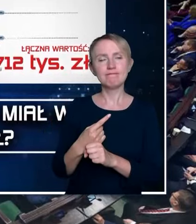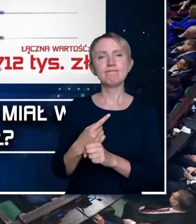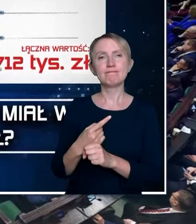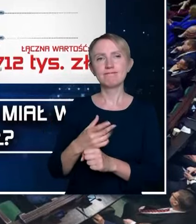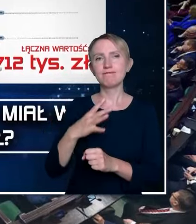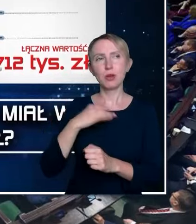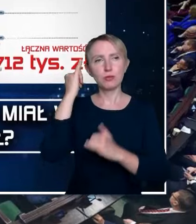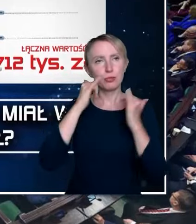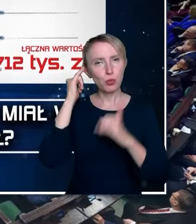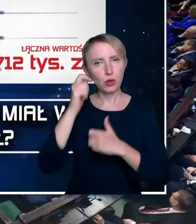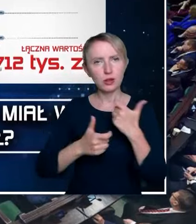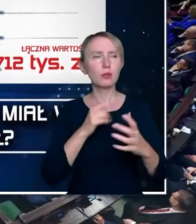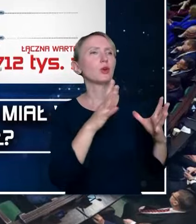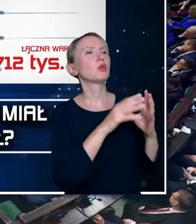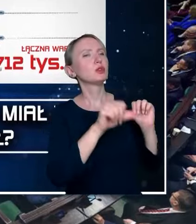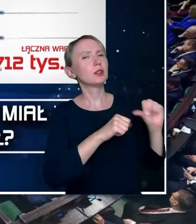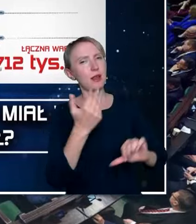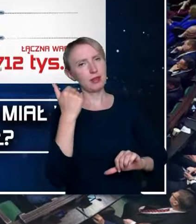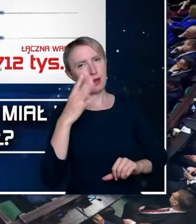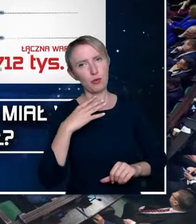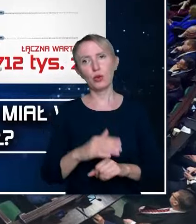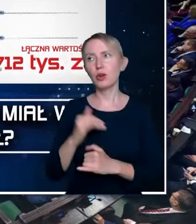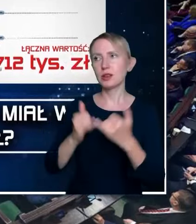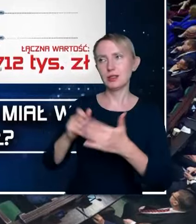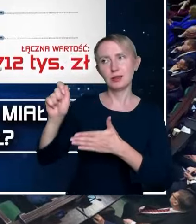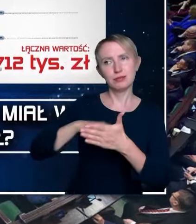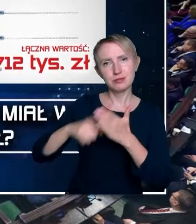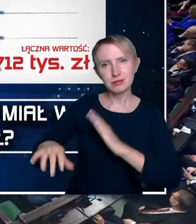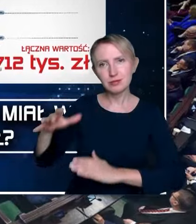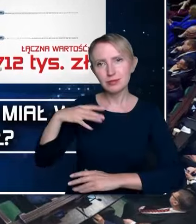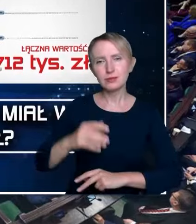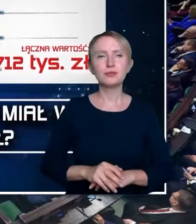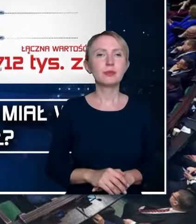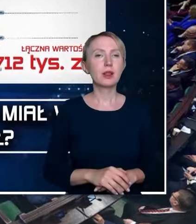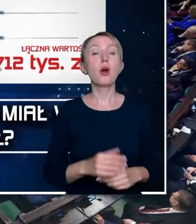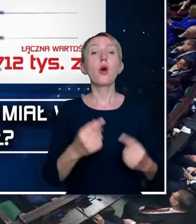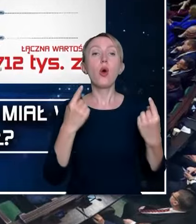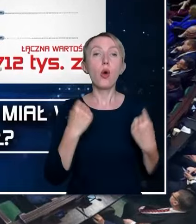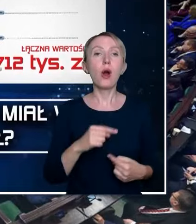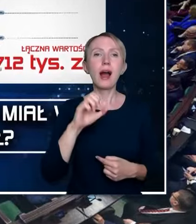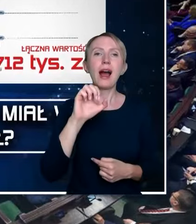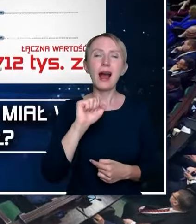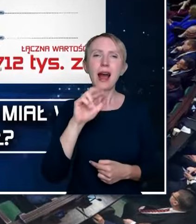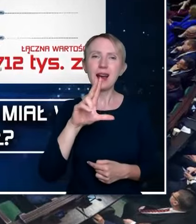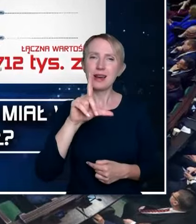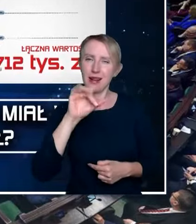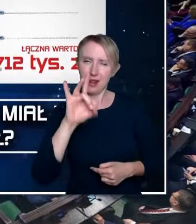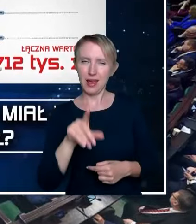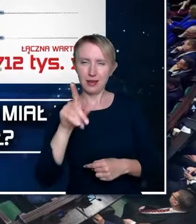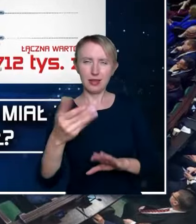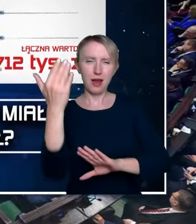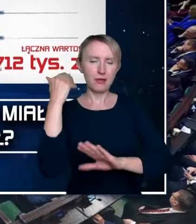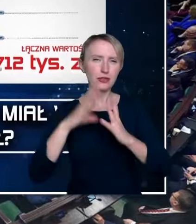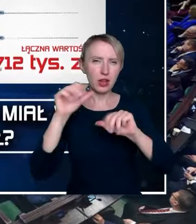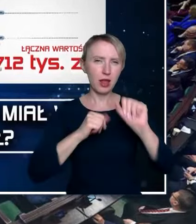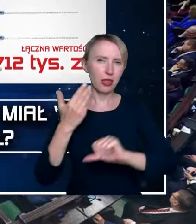nieprawidłowości, skoro rozwiązali struktury. I teraz te osoby zamieszane w tą aferę Arlegu pełnią ważne funkcje państwowe.